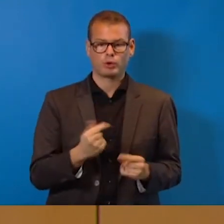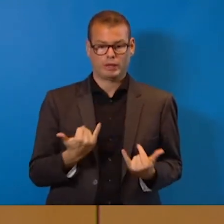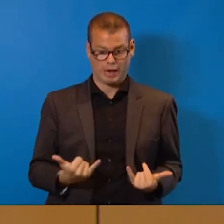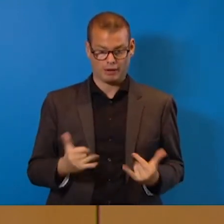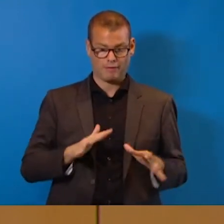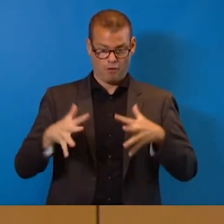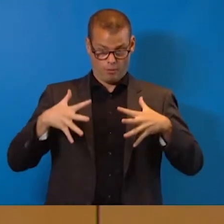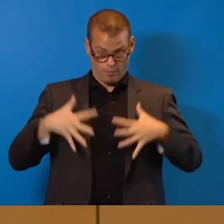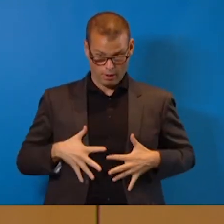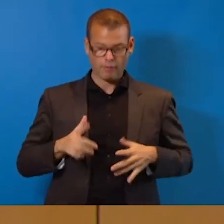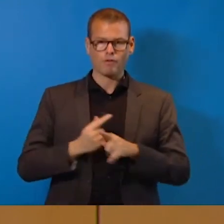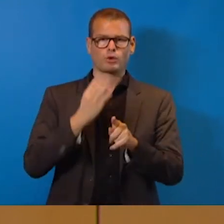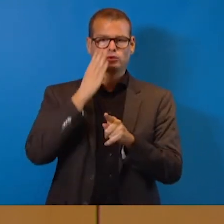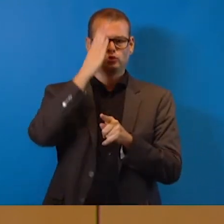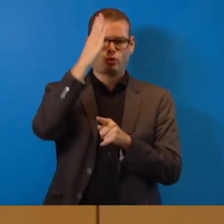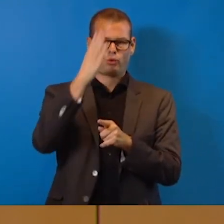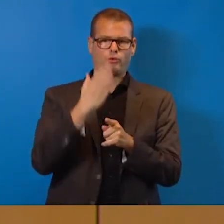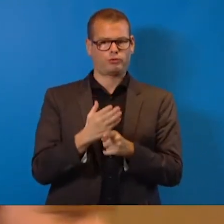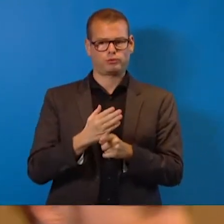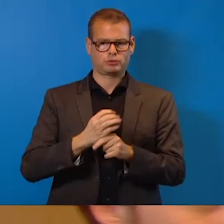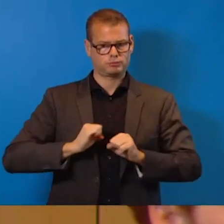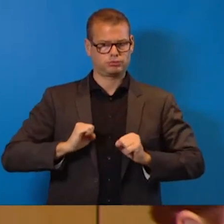kräftig investieren in die Zukunft.